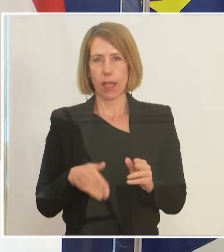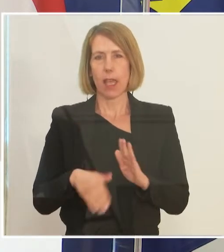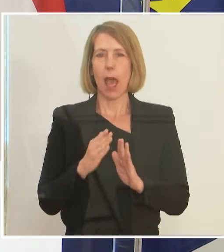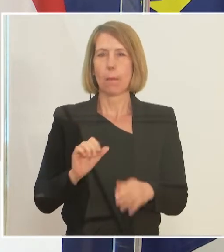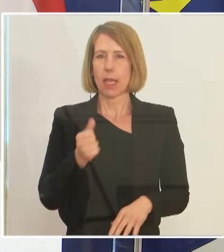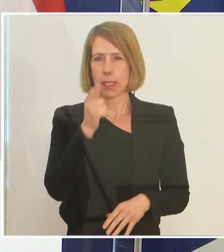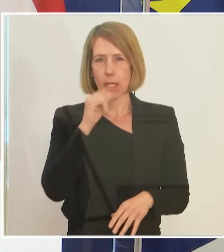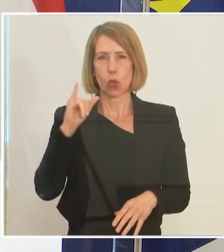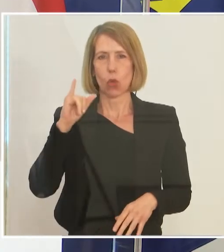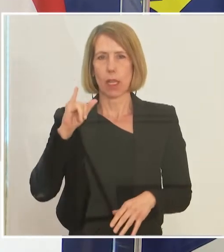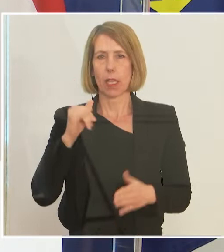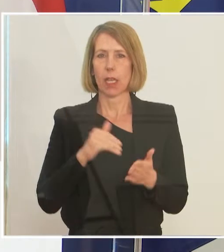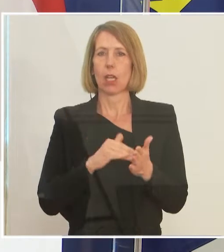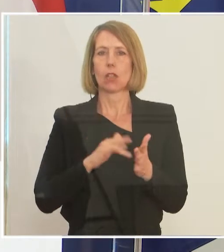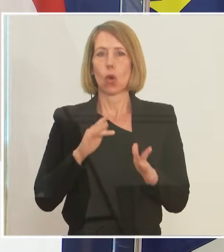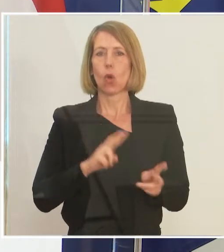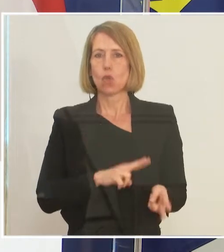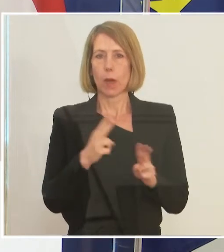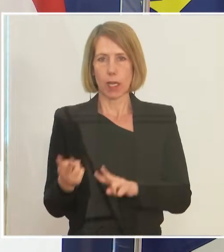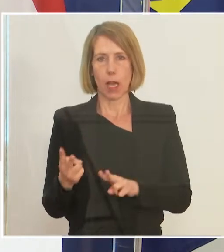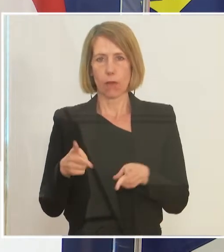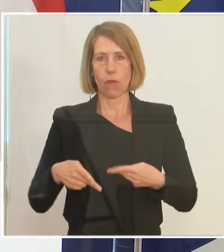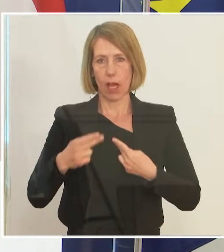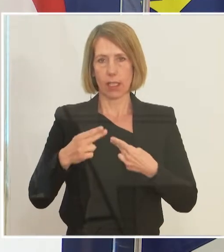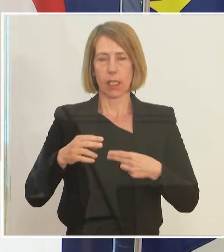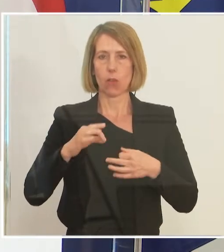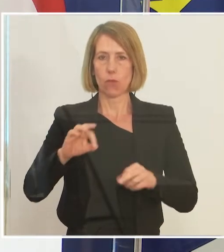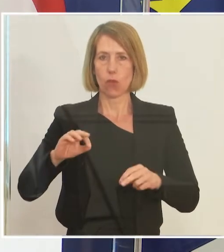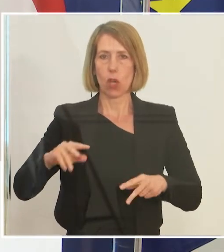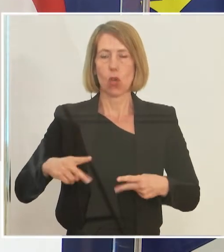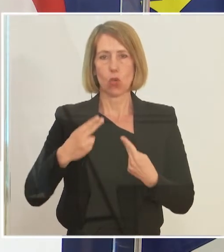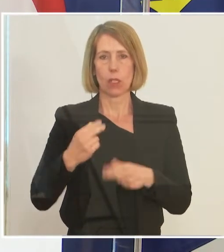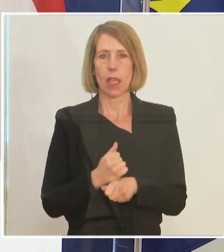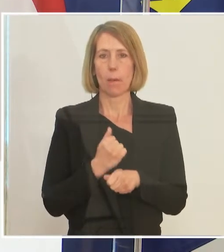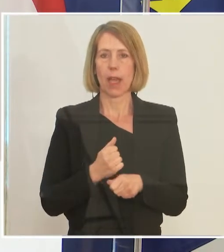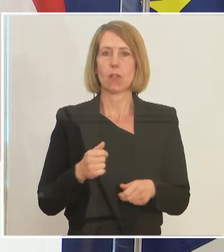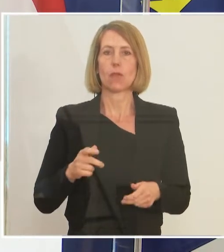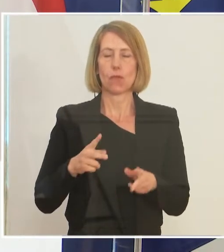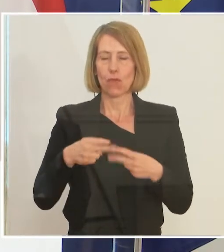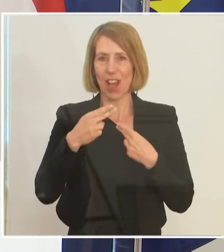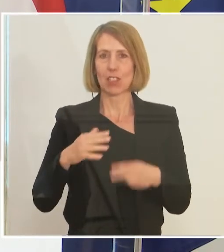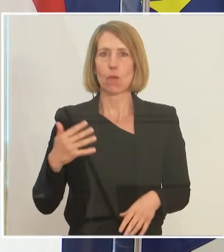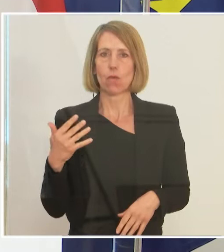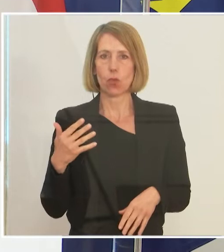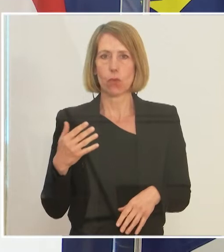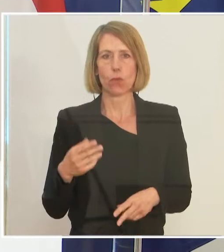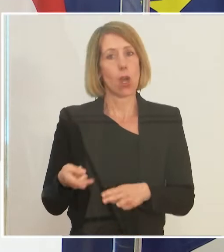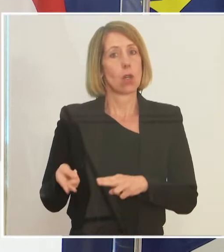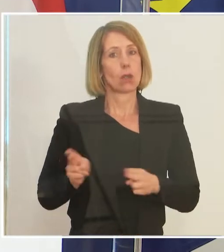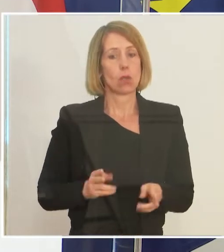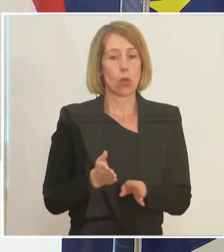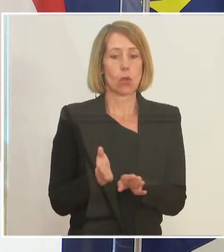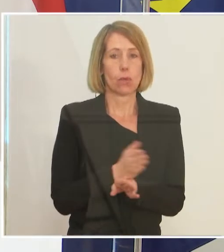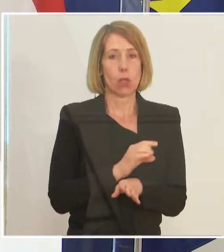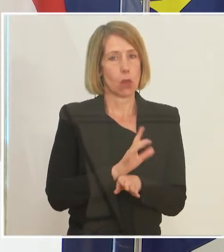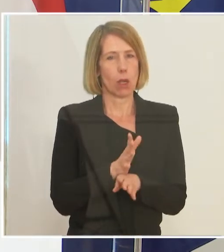Juli noch eine Übergangsphase brauchen für eine Kurzarbeitsphase 5, also noch nicht zurückgehen können auf die Kurzarbeit vor